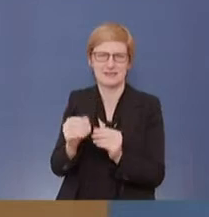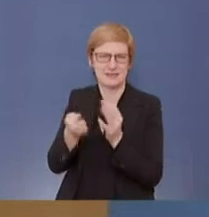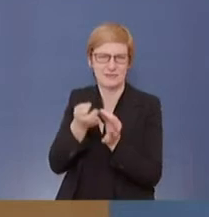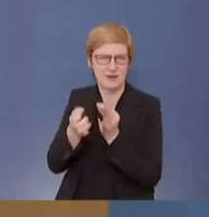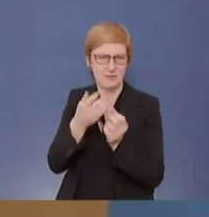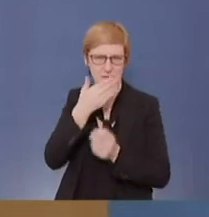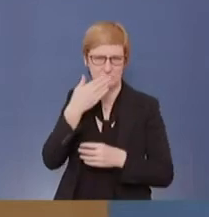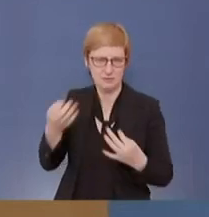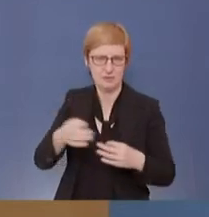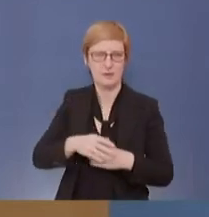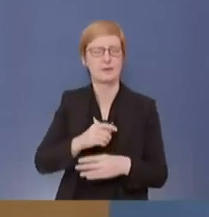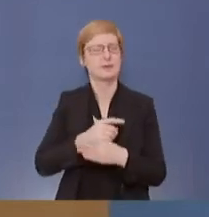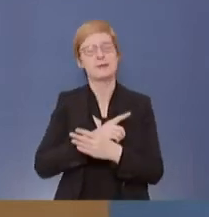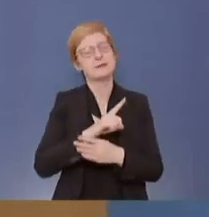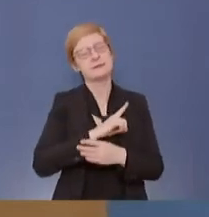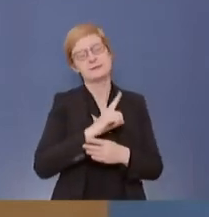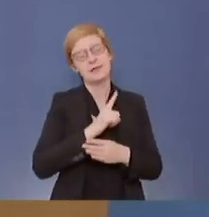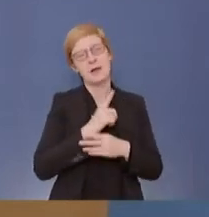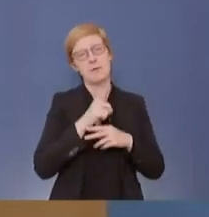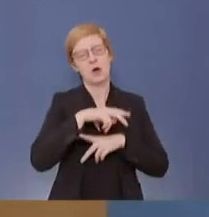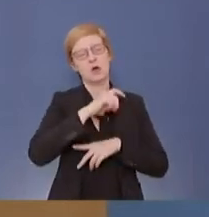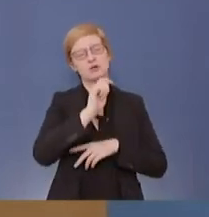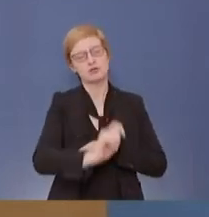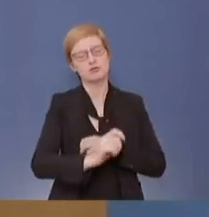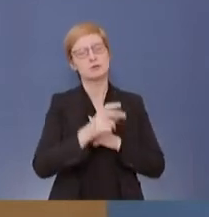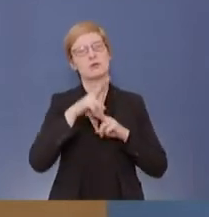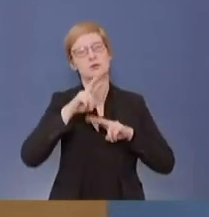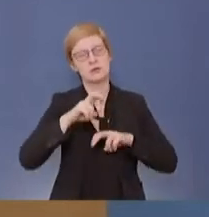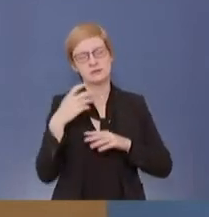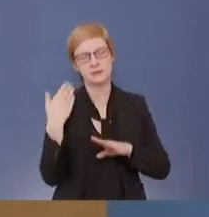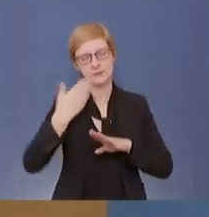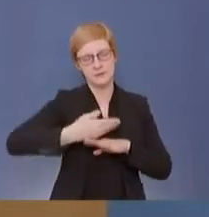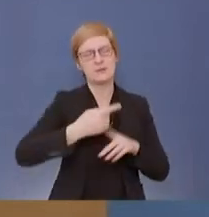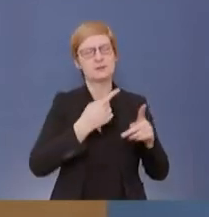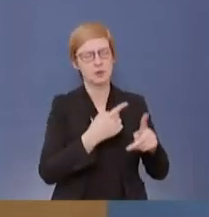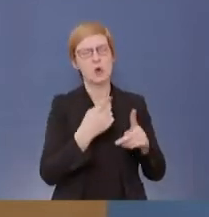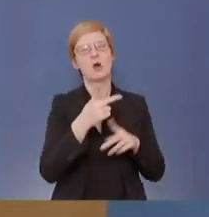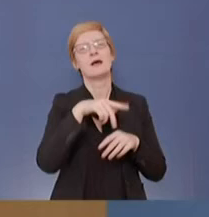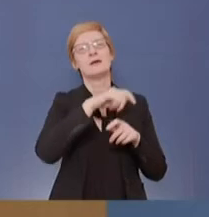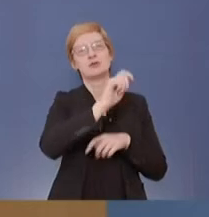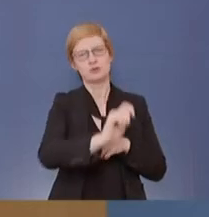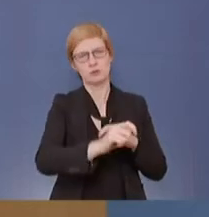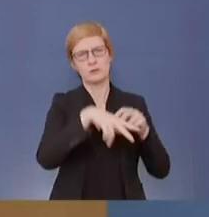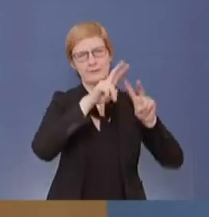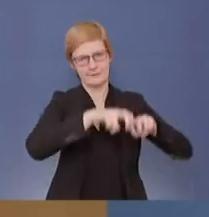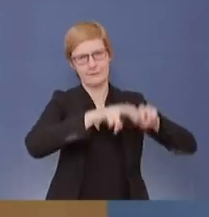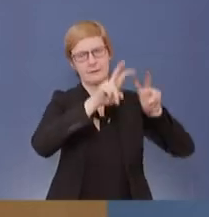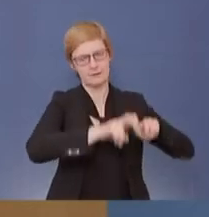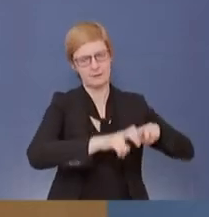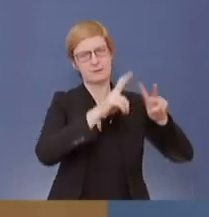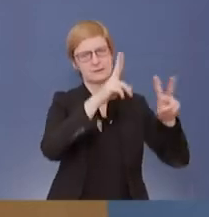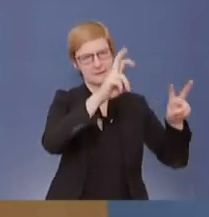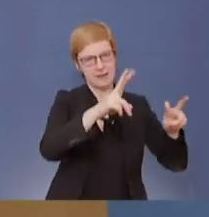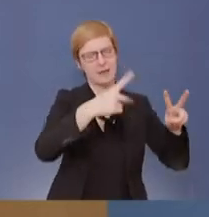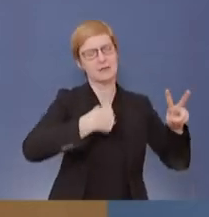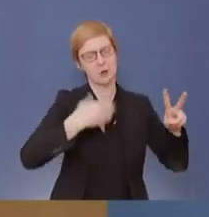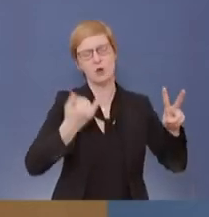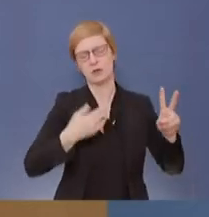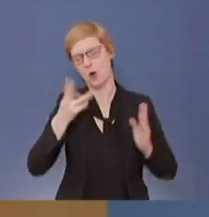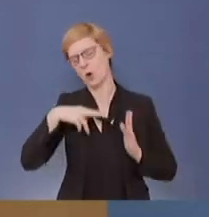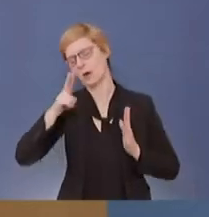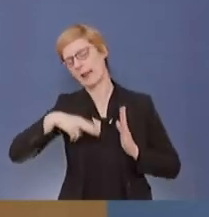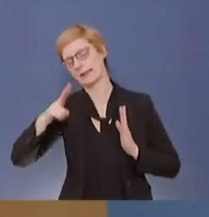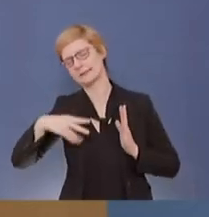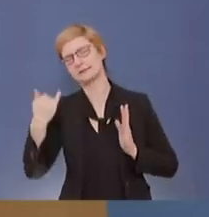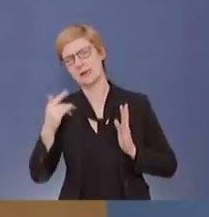Ihnen keine Studie oder Statistik zitieren. Ich habe heute auch gelesen, die Studie, die Sie zitieren. Und diese verfolgen wir natürlich auch. Aber